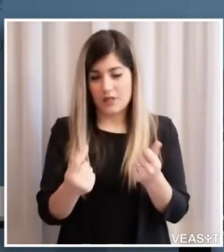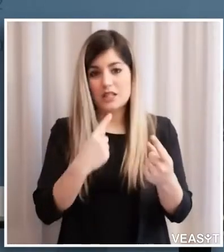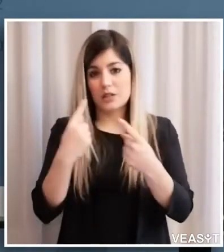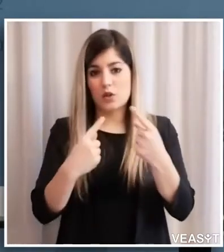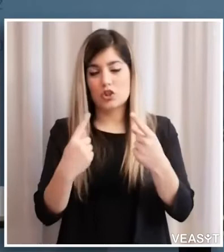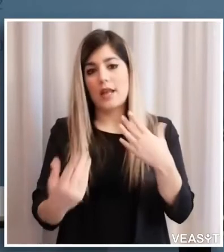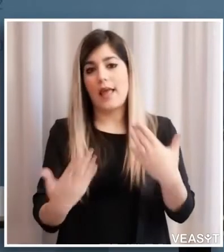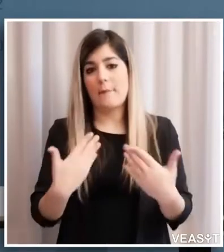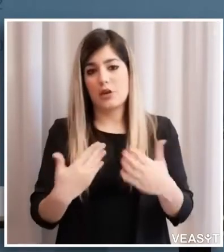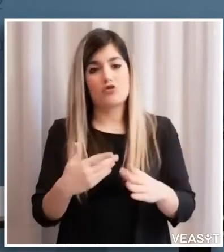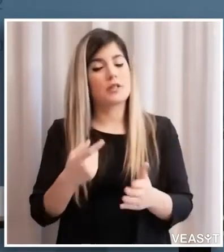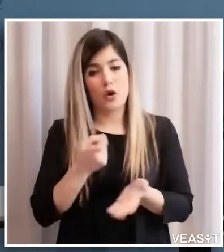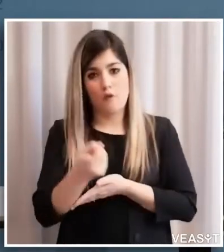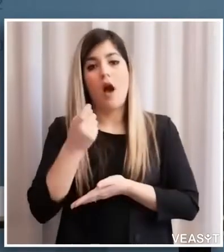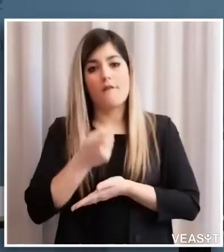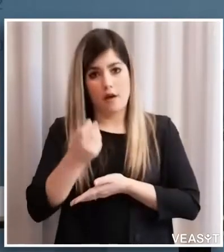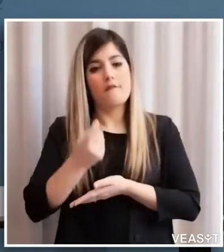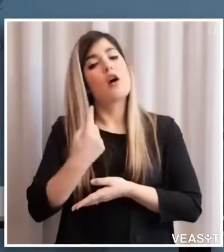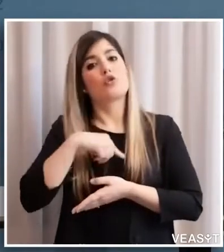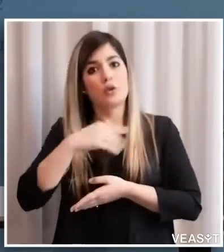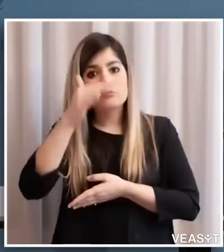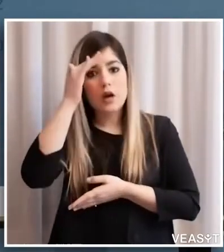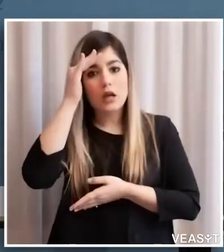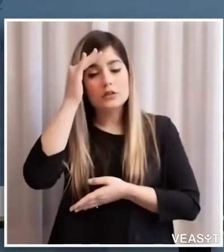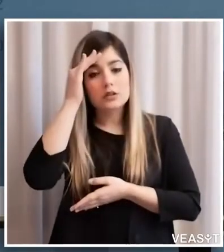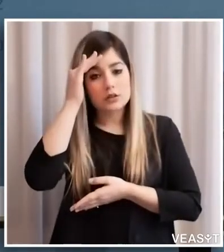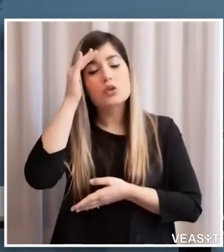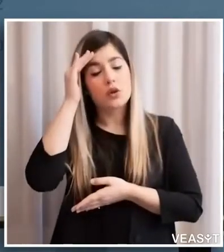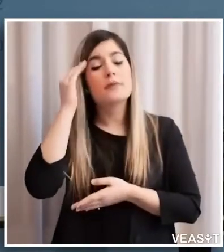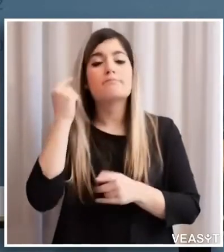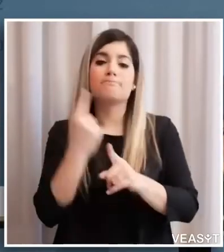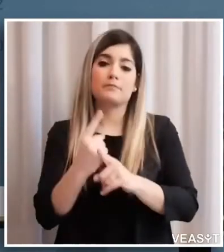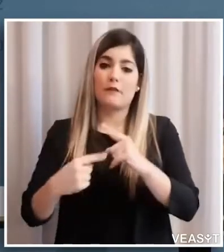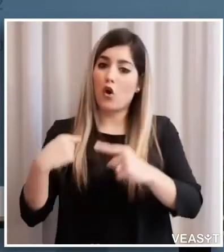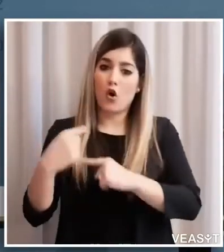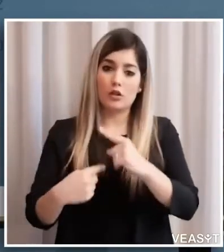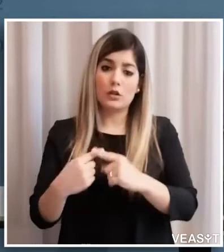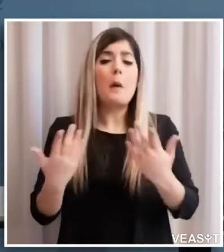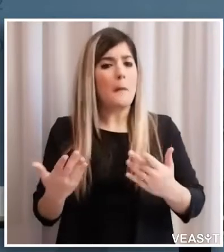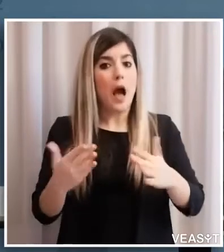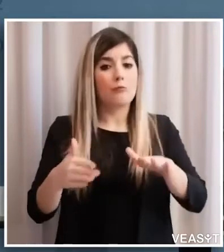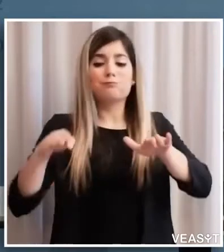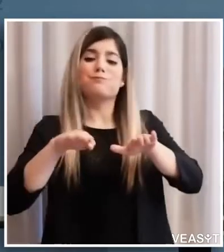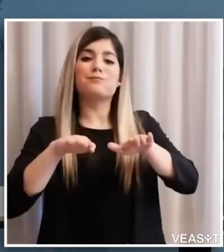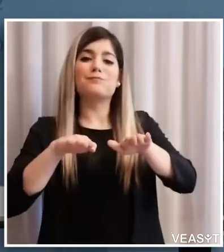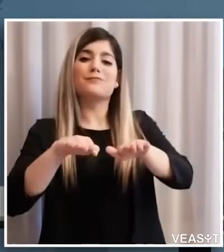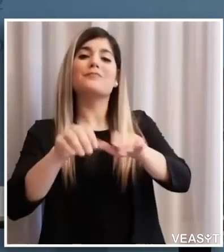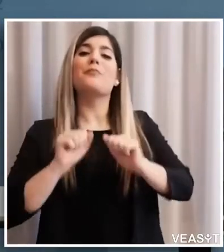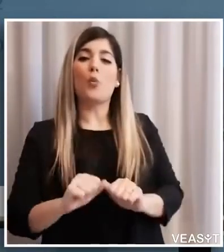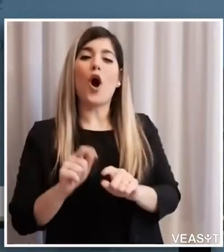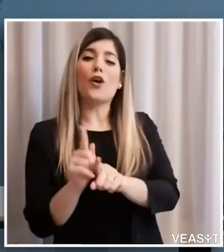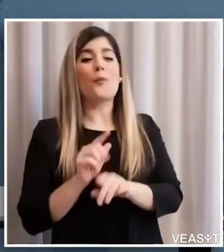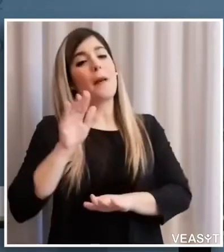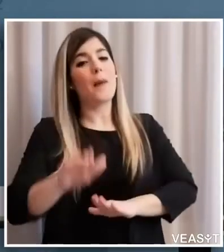dobbiamo sempre essere molto cauti, attenti, però ovviamente parallelamente continuiamo a fare un